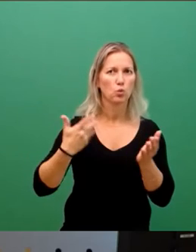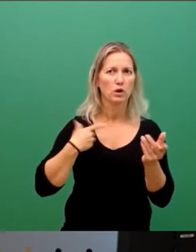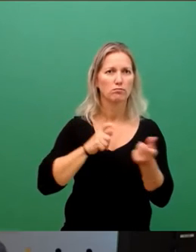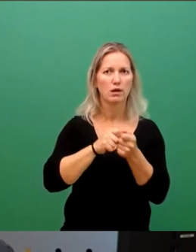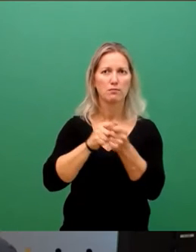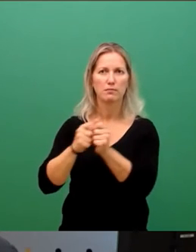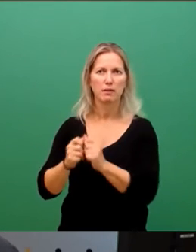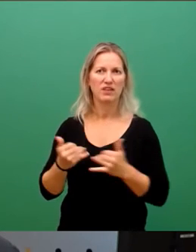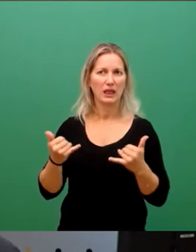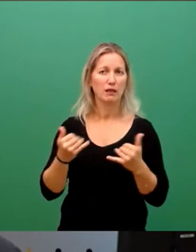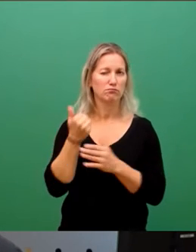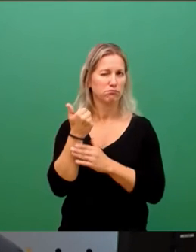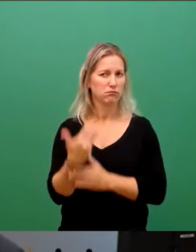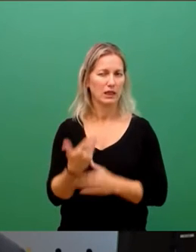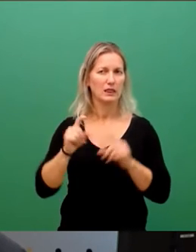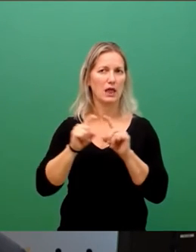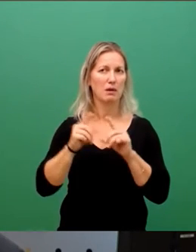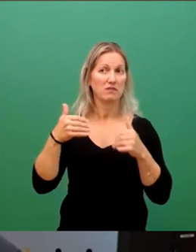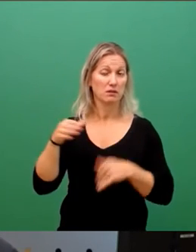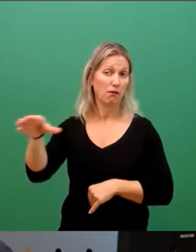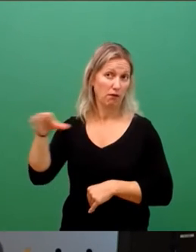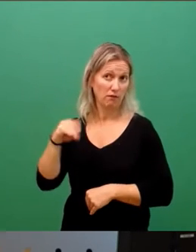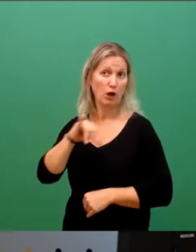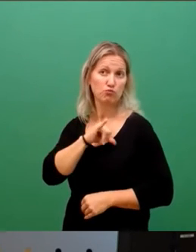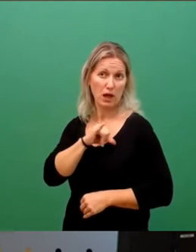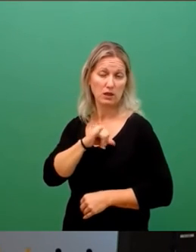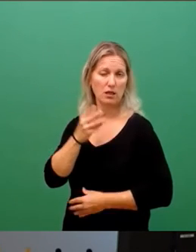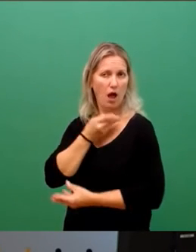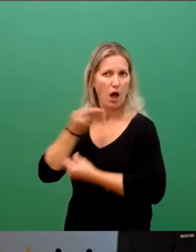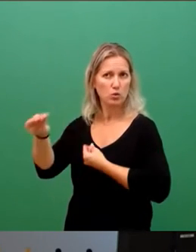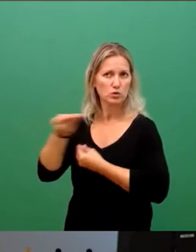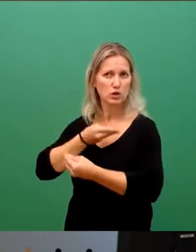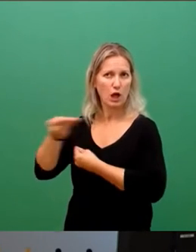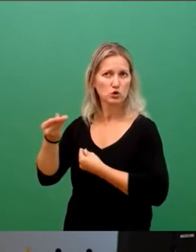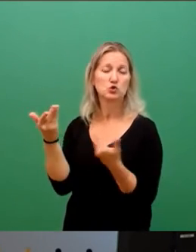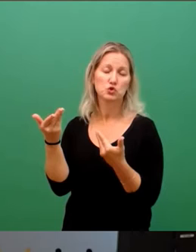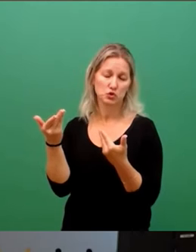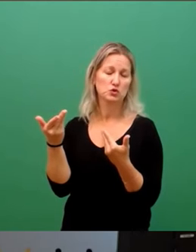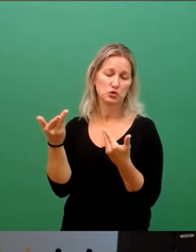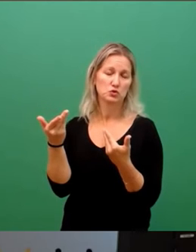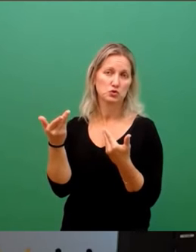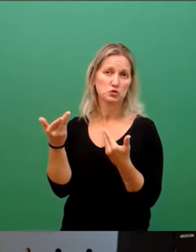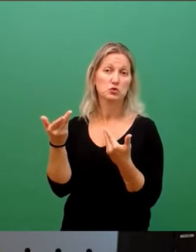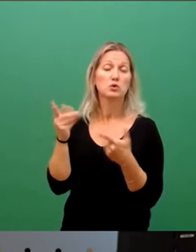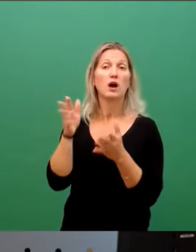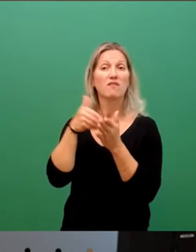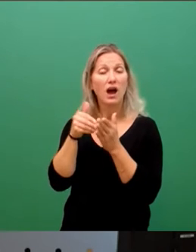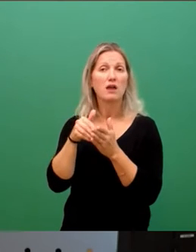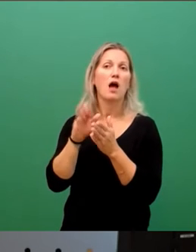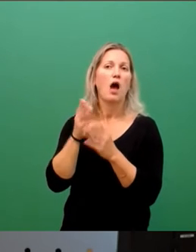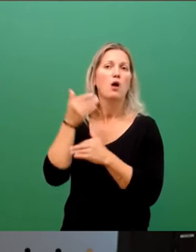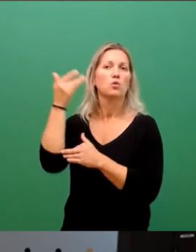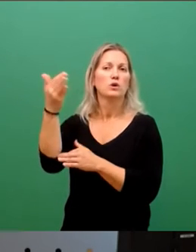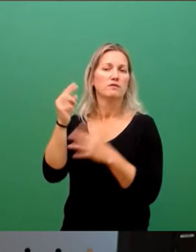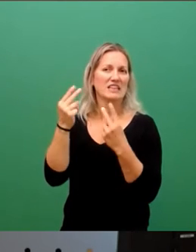viele Themen mehr. Das war spannend. Für den Austausch beider Städte stehen natürlich weiterhin im Mittelpunkt die Themen